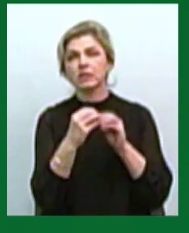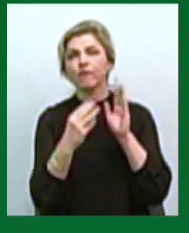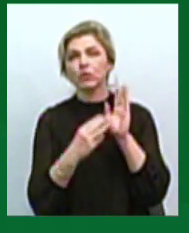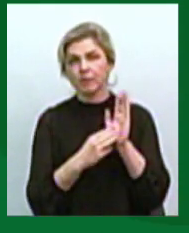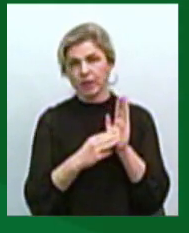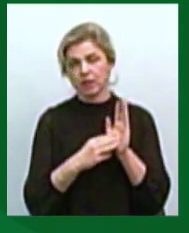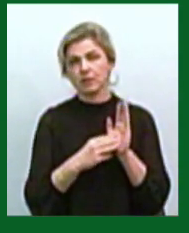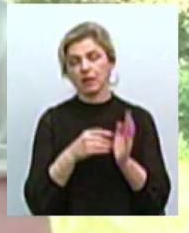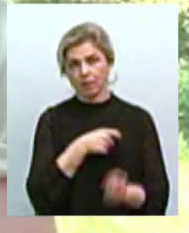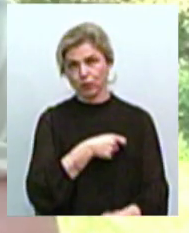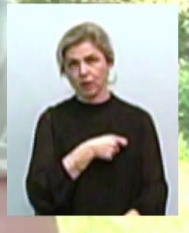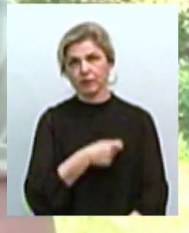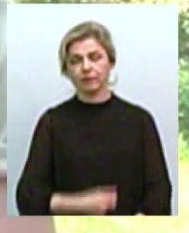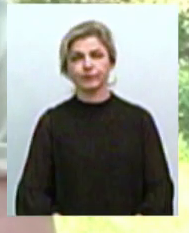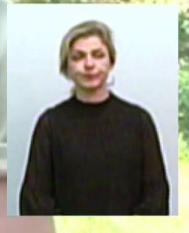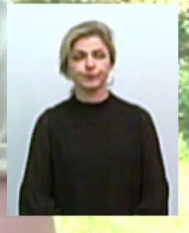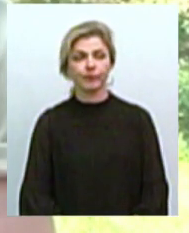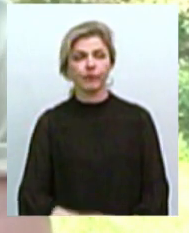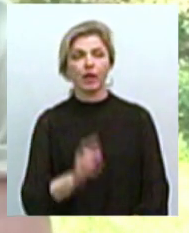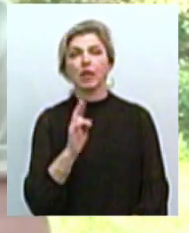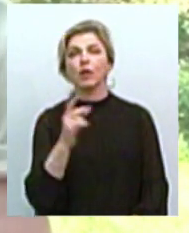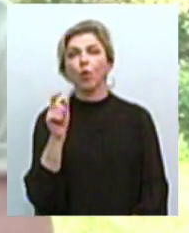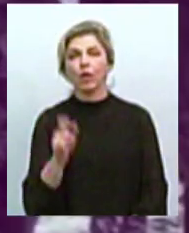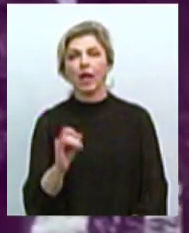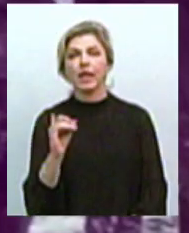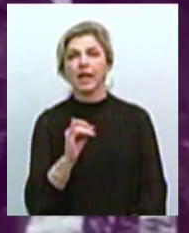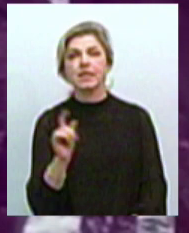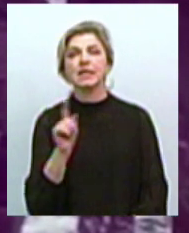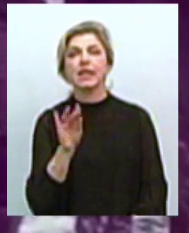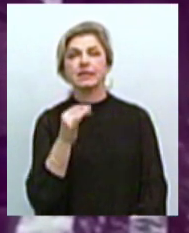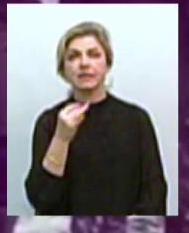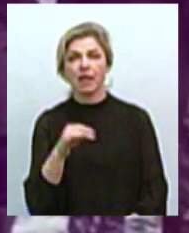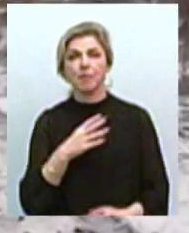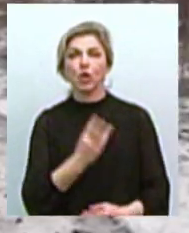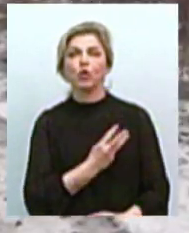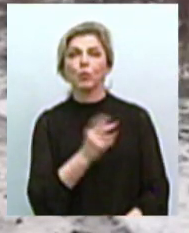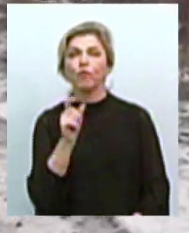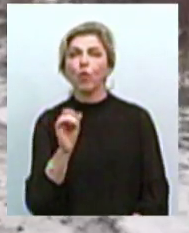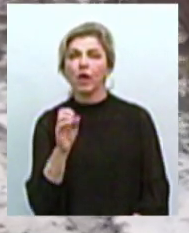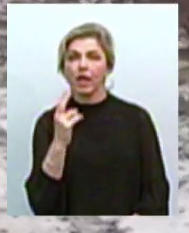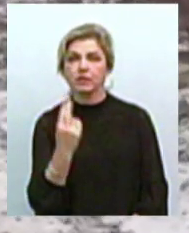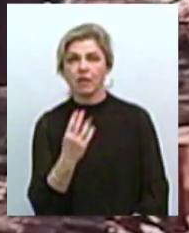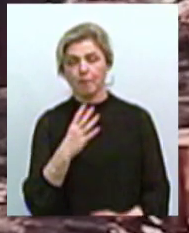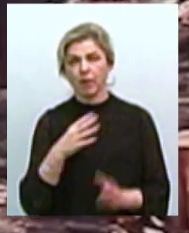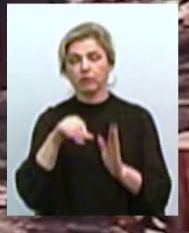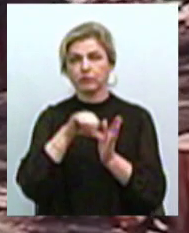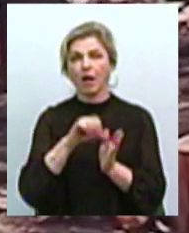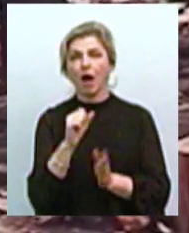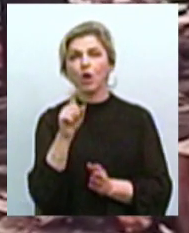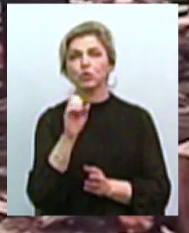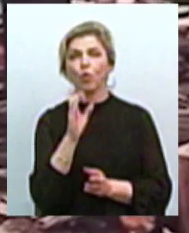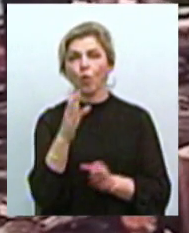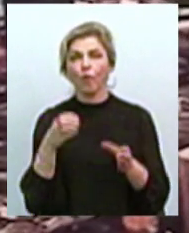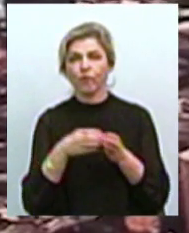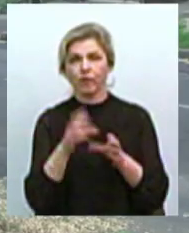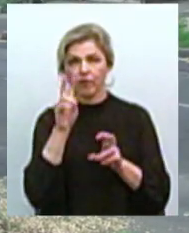обранців. Миколаївець Лязелінський доброволець воював під Широкіним у складі полку «Азов». Засновник спілки